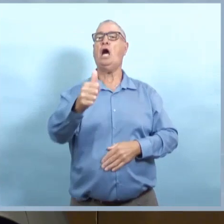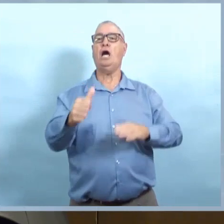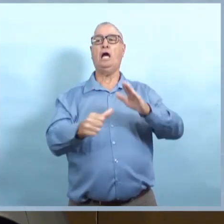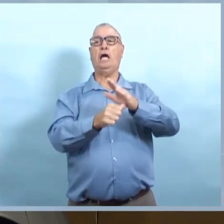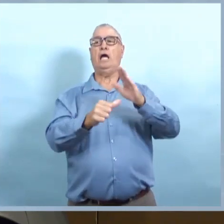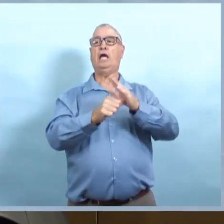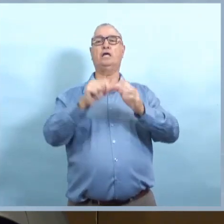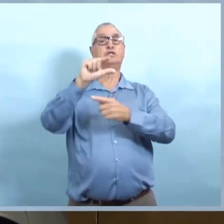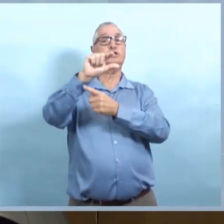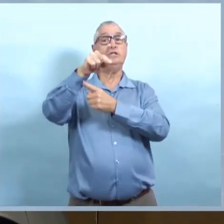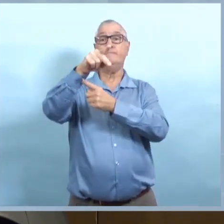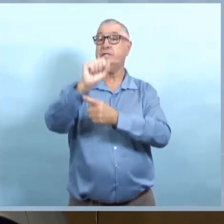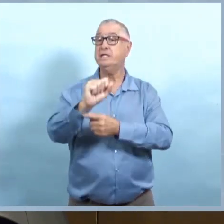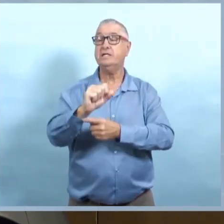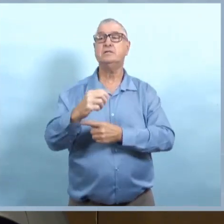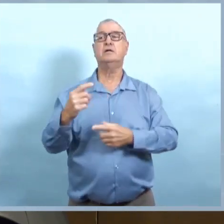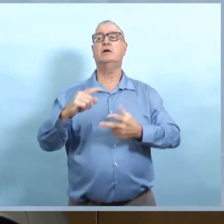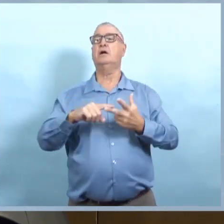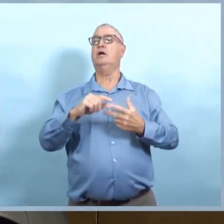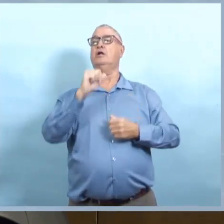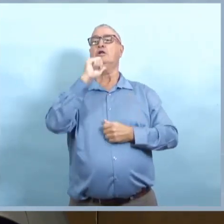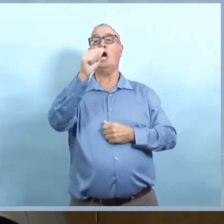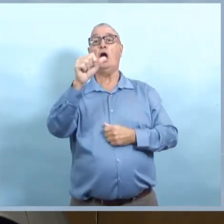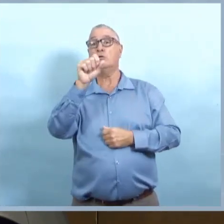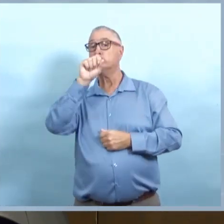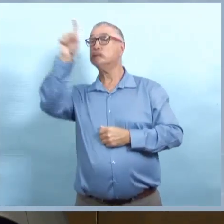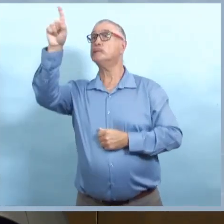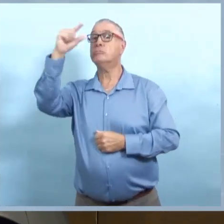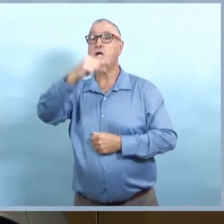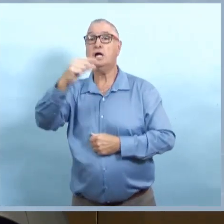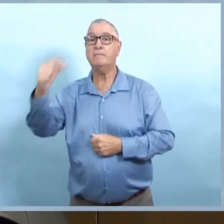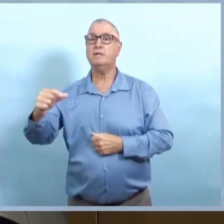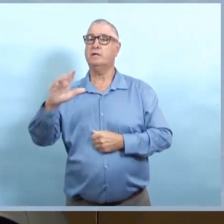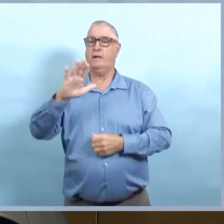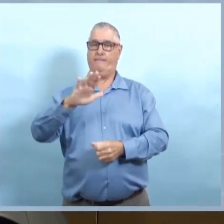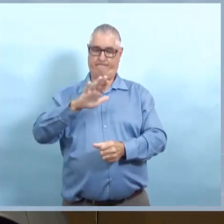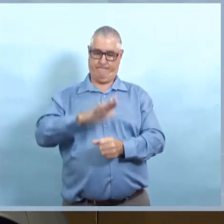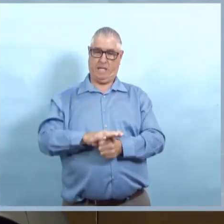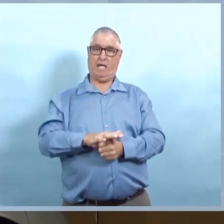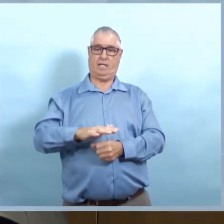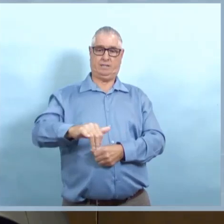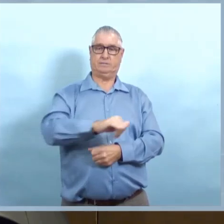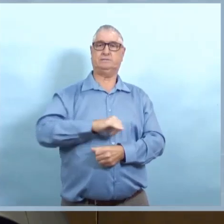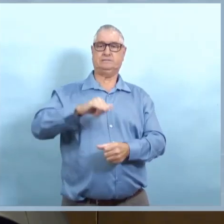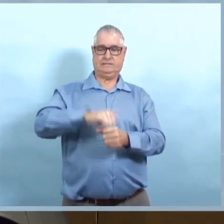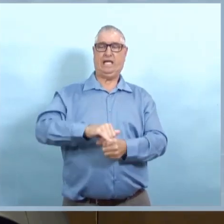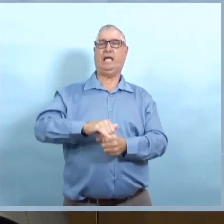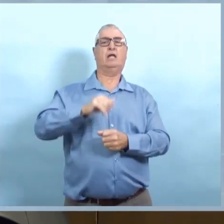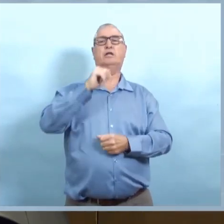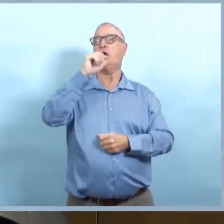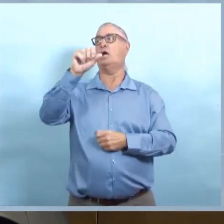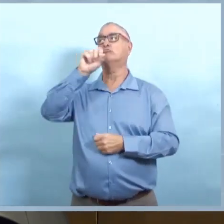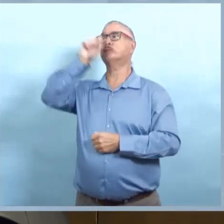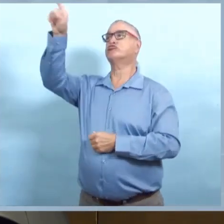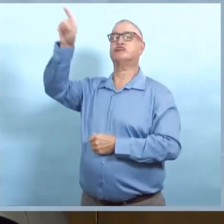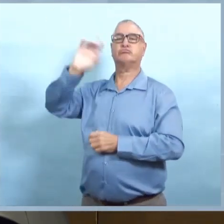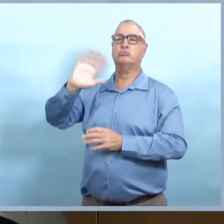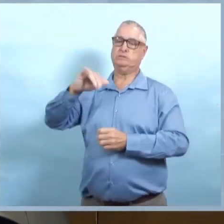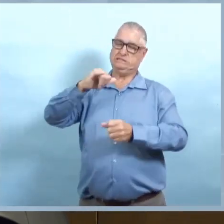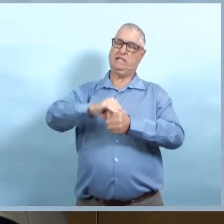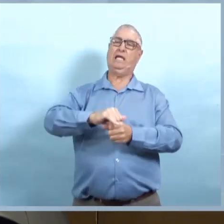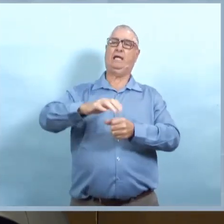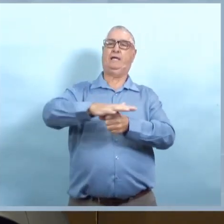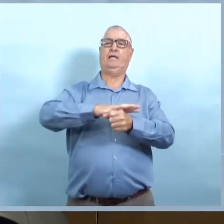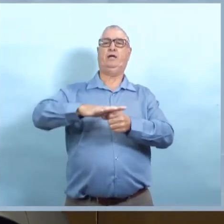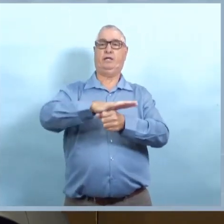qu'avec l'utilisation de cette application, je crois qu'il y a maintenant trois provinces qui l'utilisent et ça ne se fie pas aux données